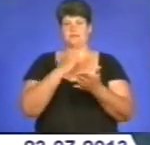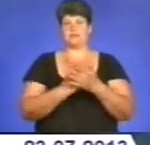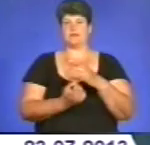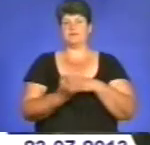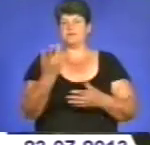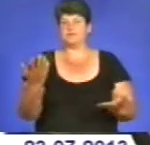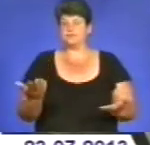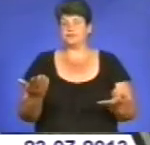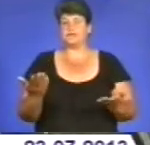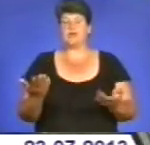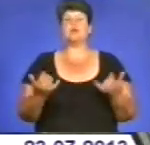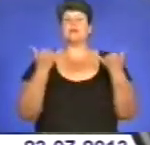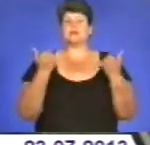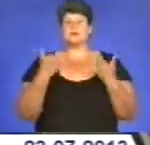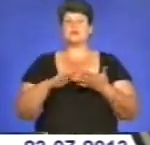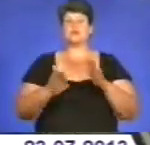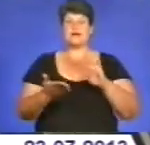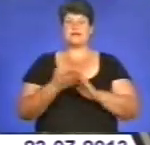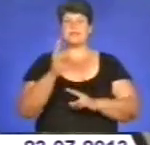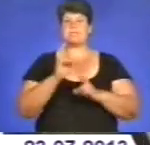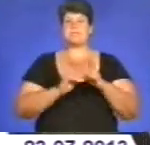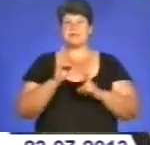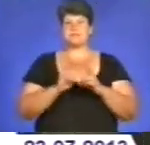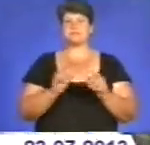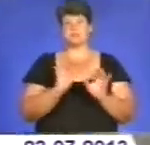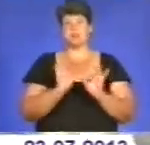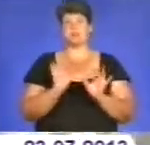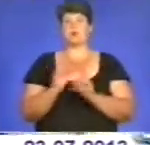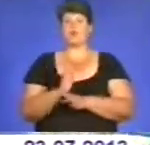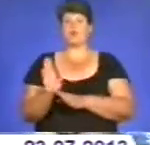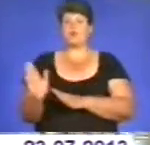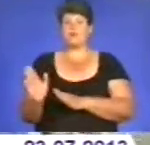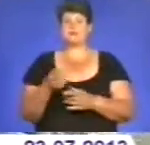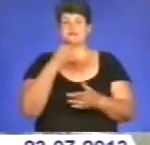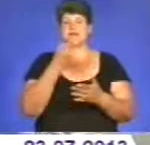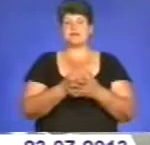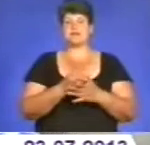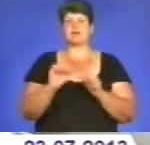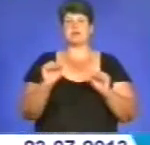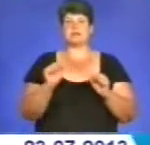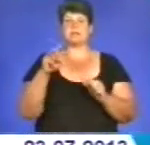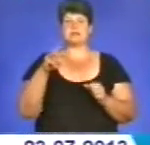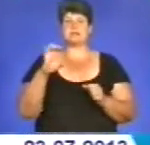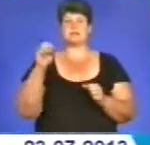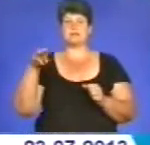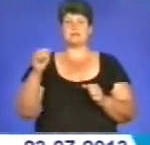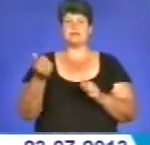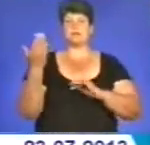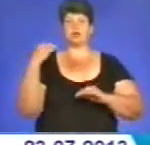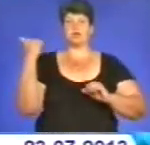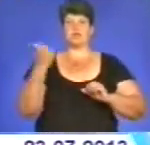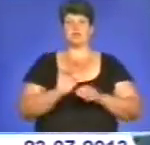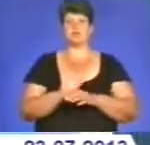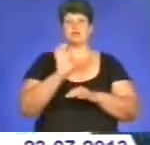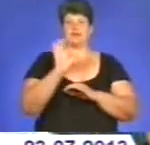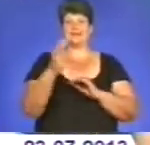збоями. Нині ситуація на підприємстві стабілізувалася, зазначив його керівник Максим Степанов. Тільки за минулий тиждень відвантажено